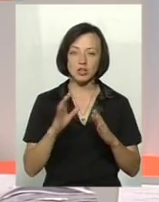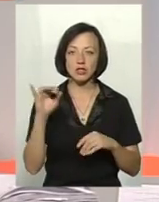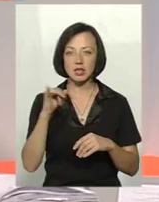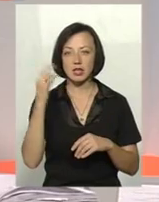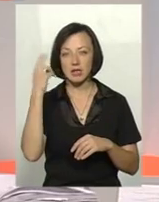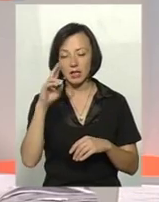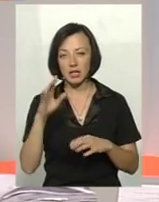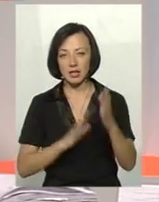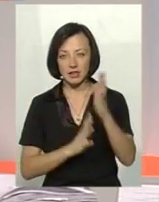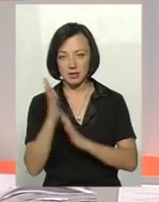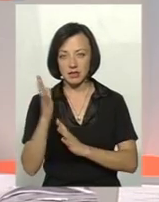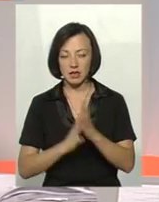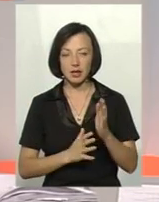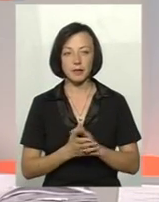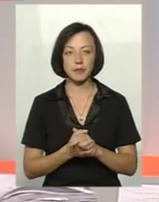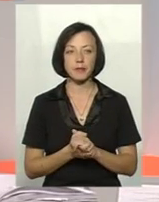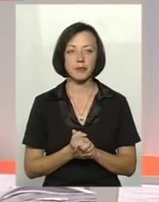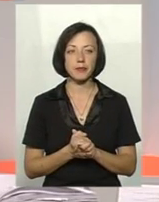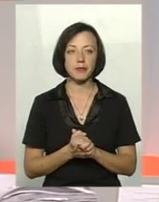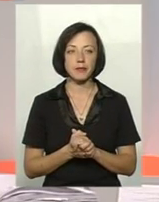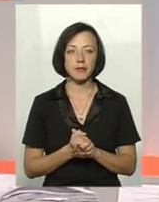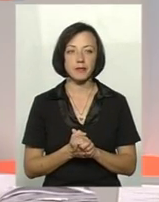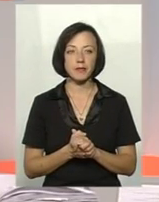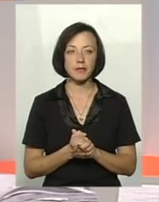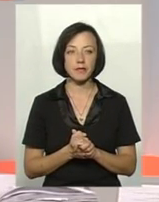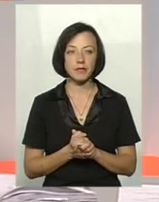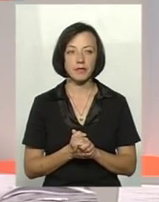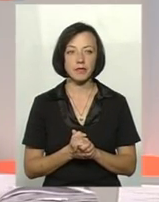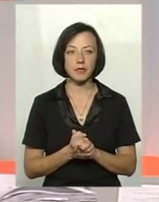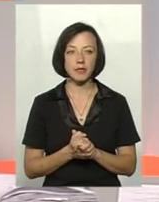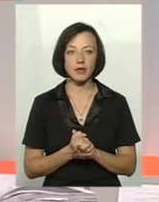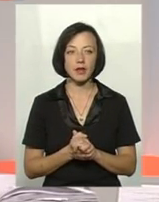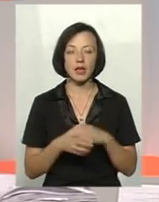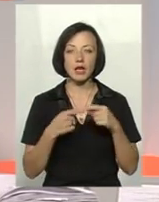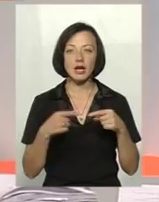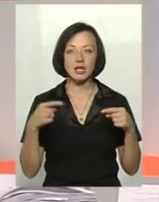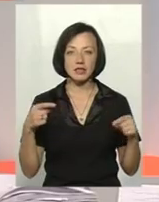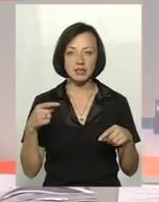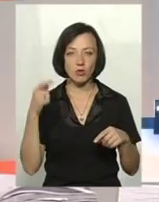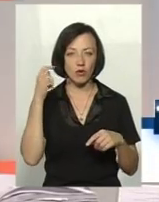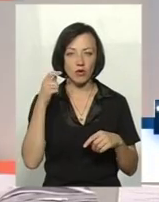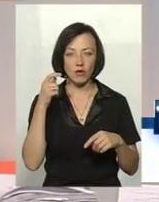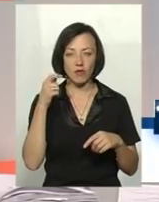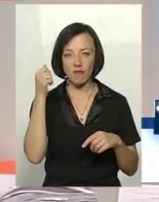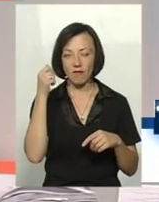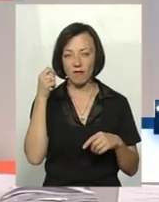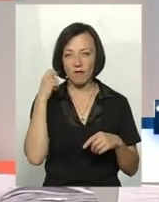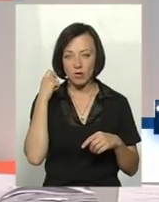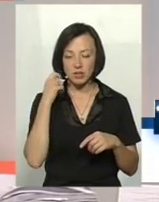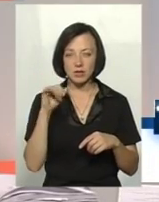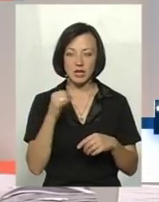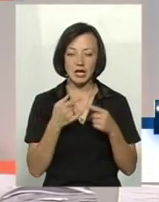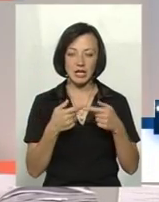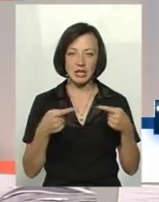свиней, і диких, ось, свійських, і диких тварин, і, значить, різних вікових груп, і різних порід